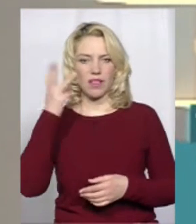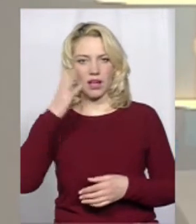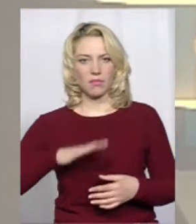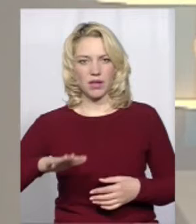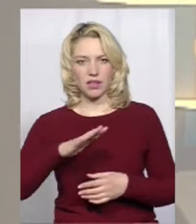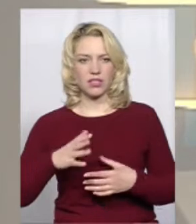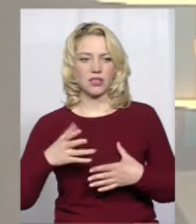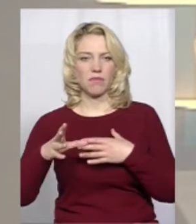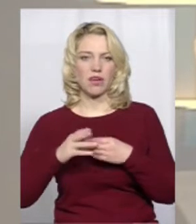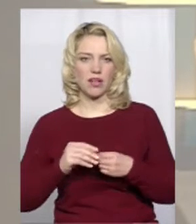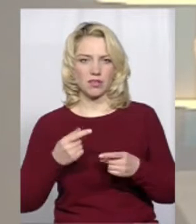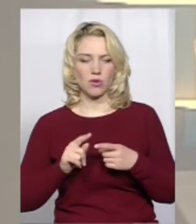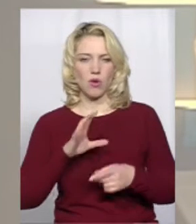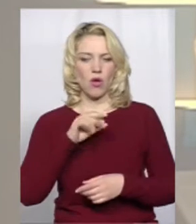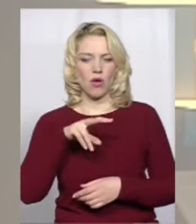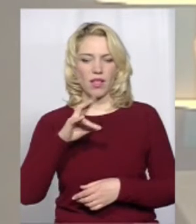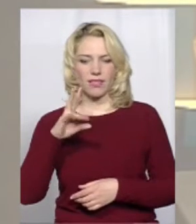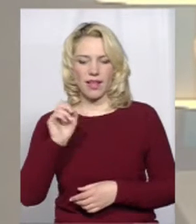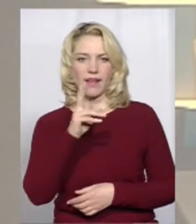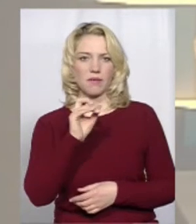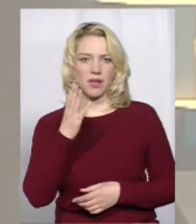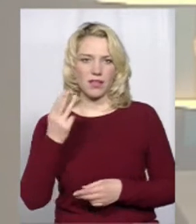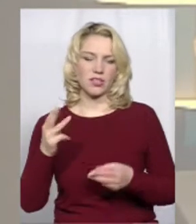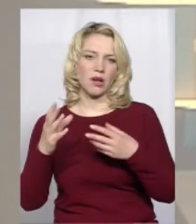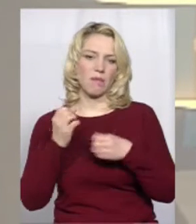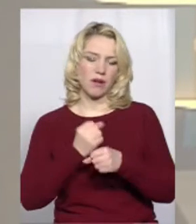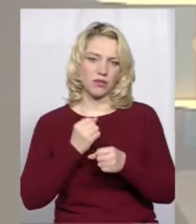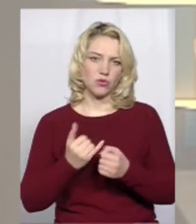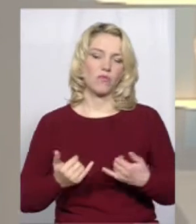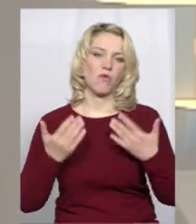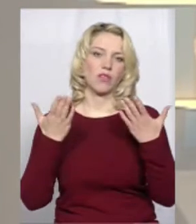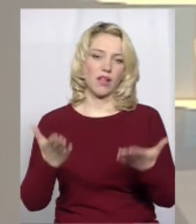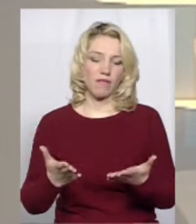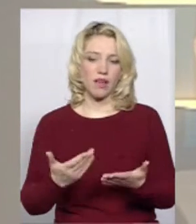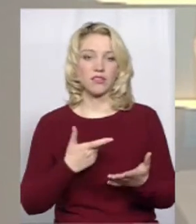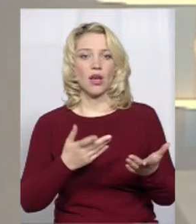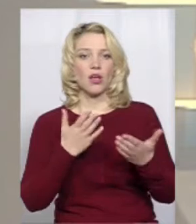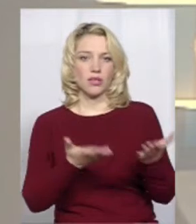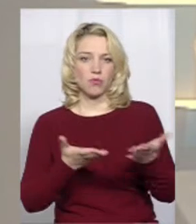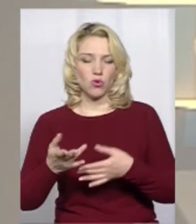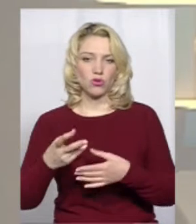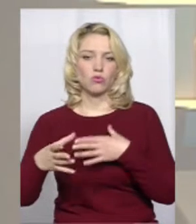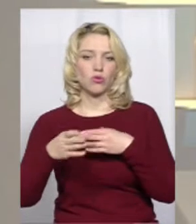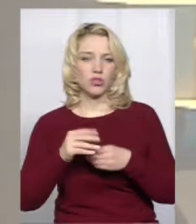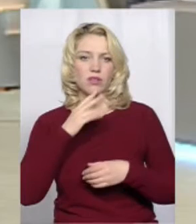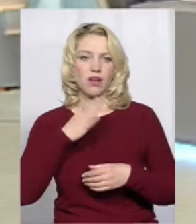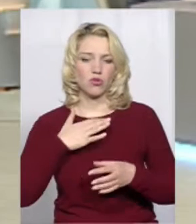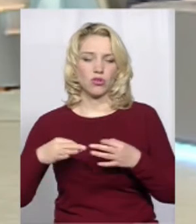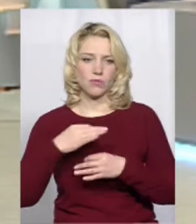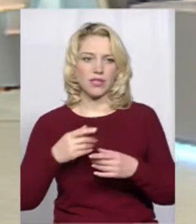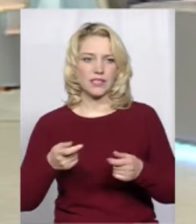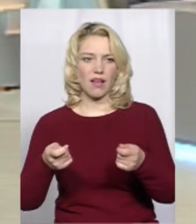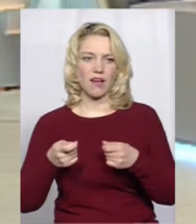Оксаною Фіновською працюємо для вас наживо. Долучайтеся до розмови телефоном або пишіть у Фейсбук. А наші експерти нині – завідувачка